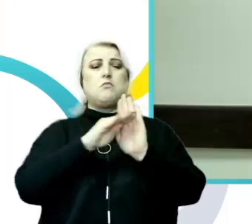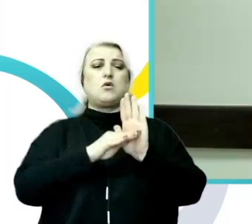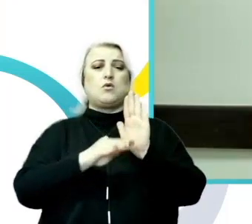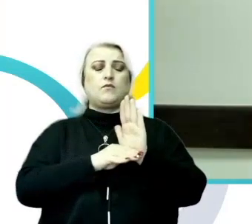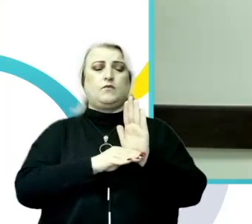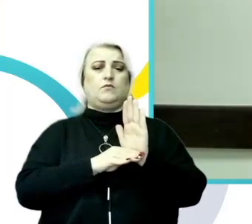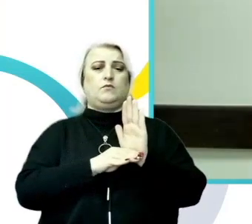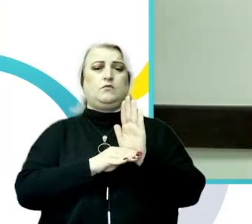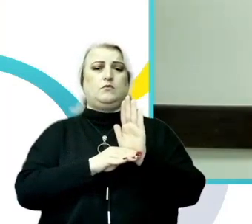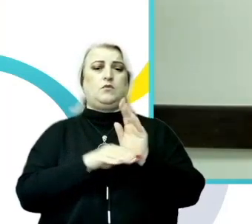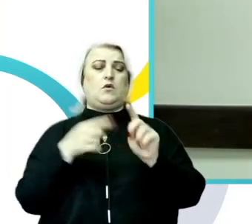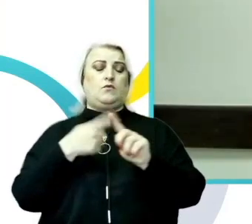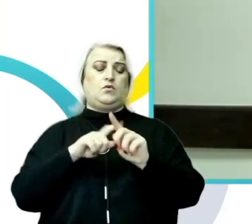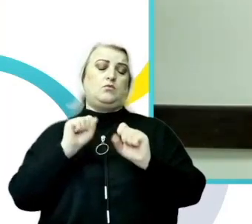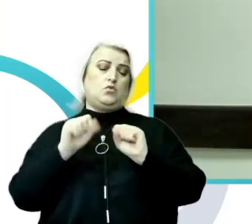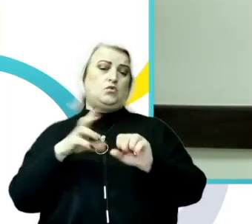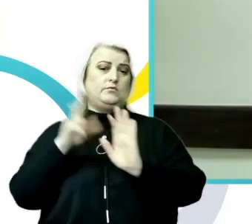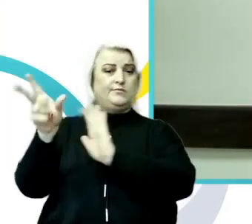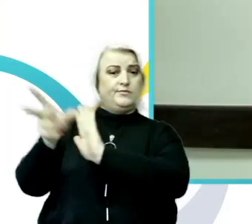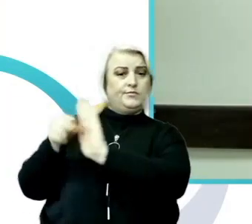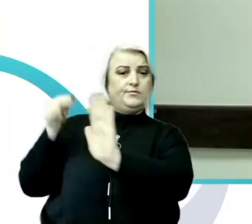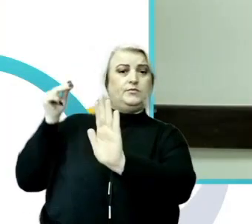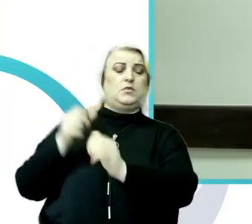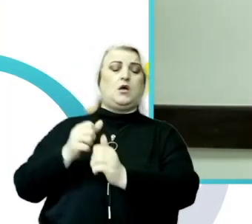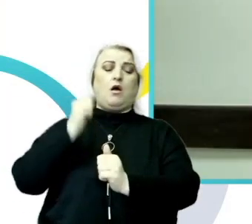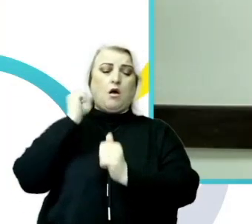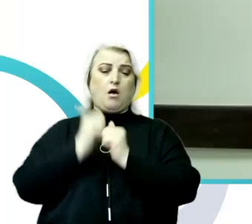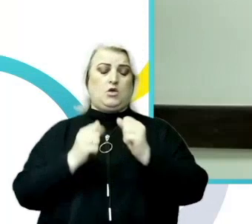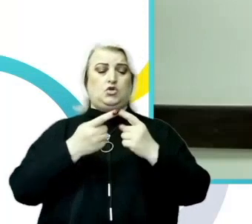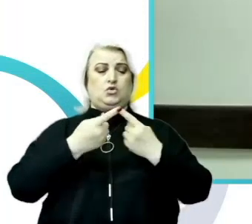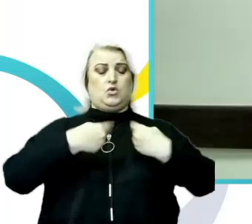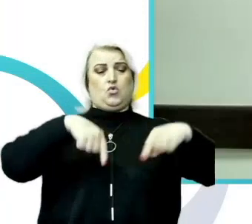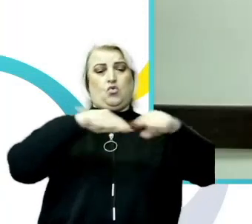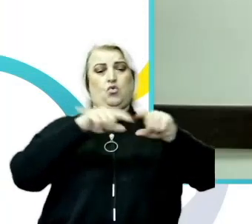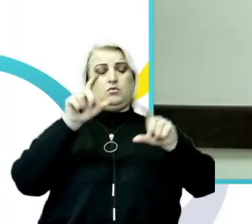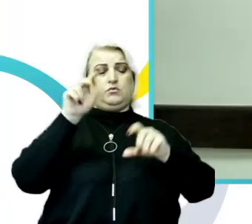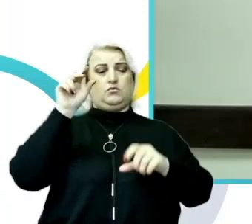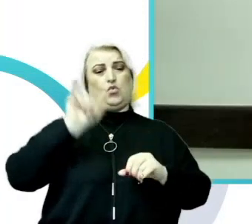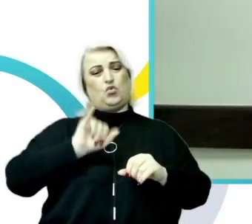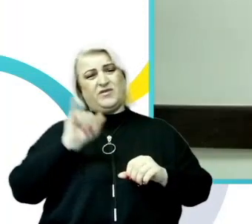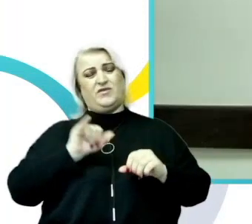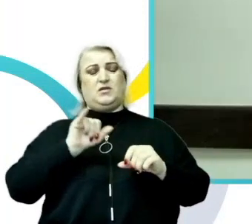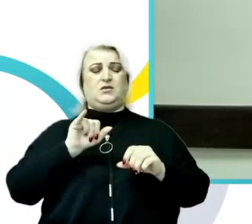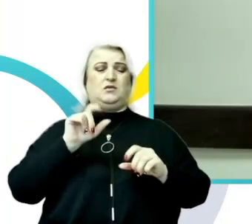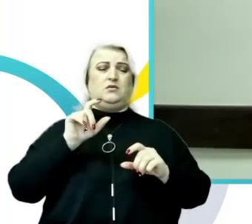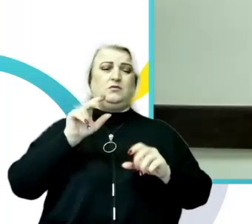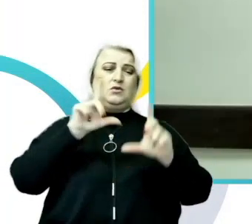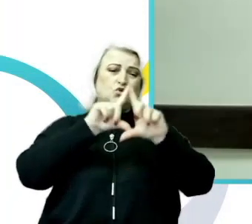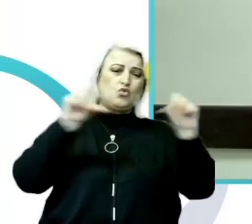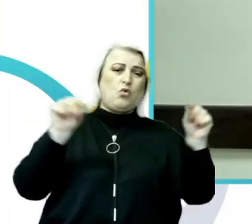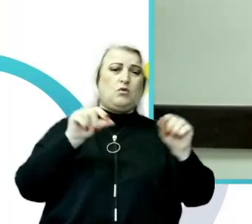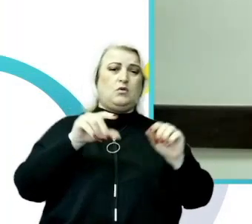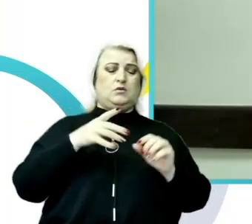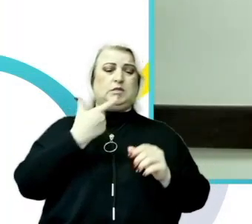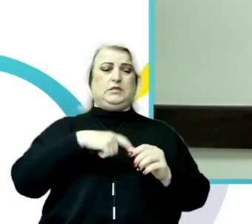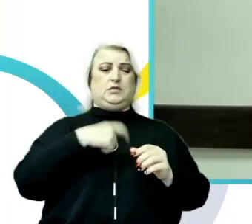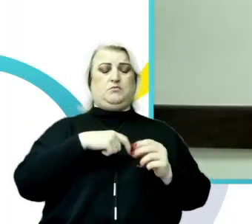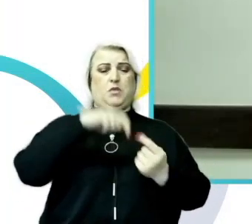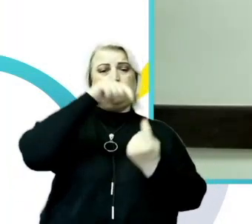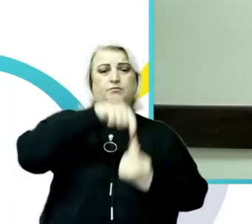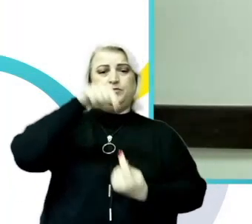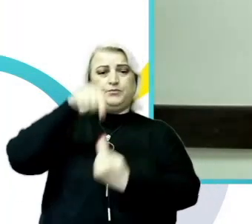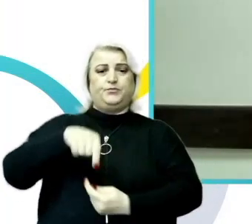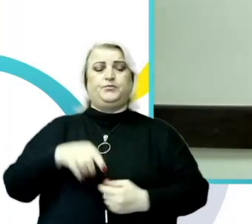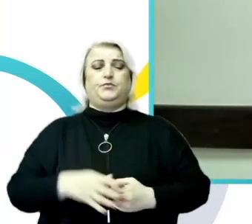care va putea fi preluat și adaptat de fiecare instituție de învățământ. O altă recomandare pe care am identificat-o noi este